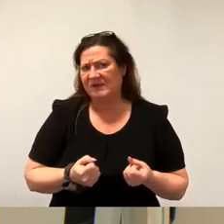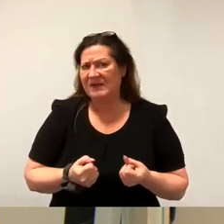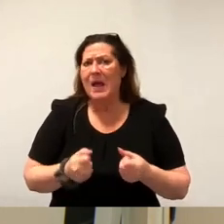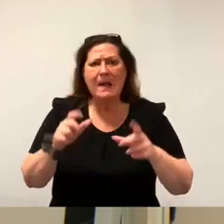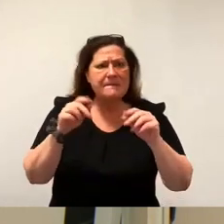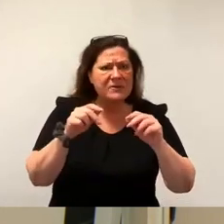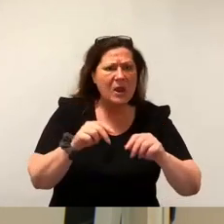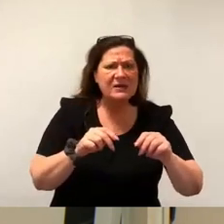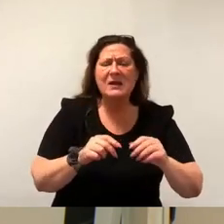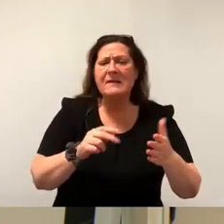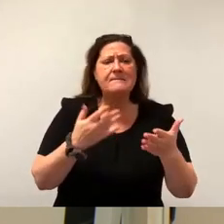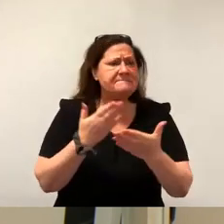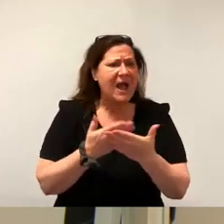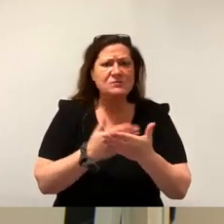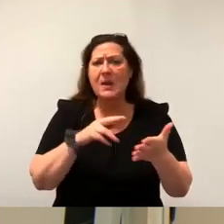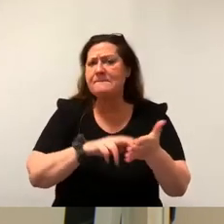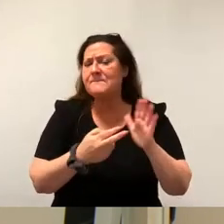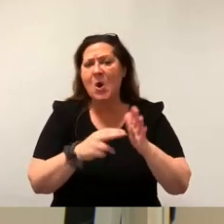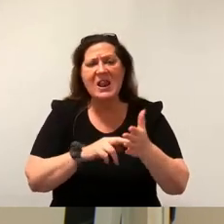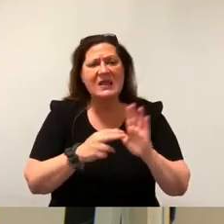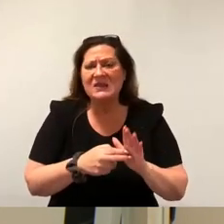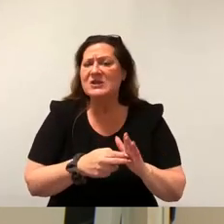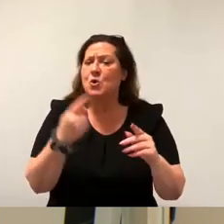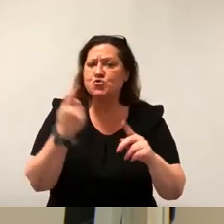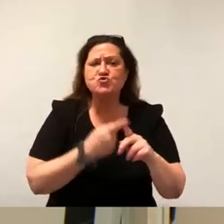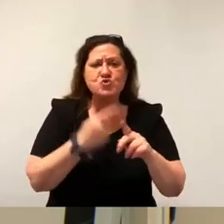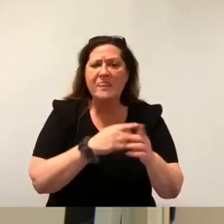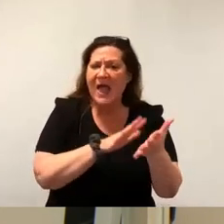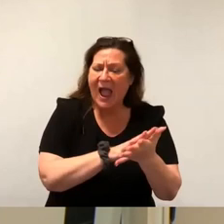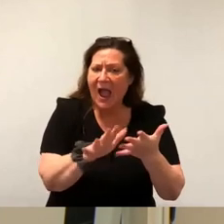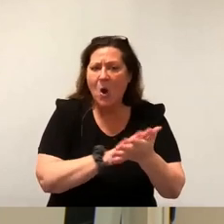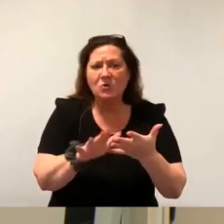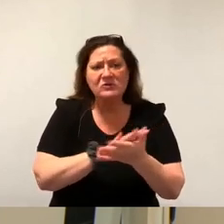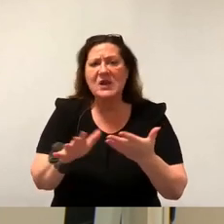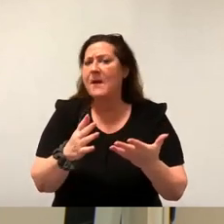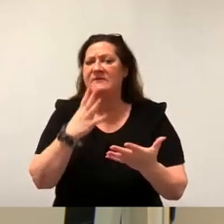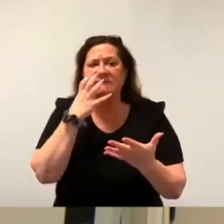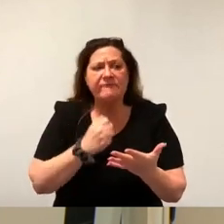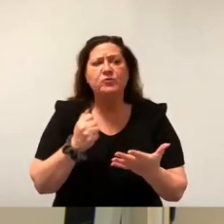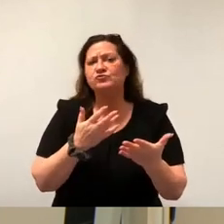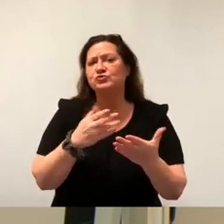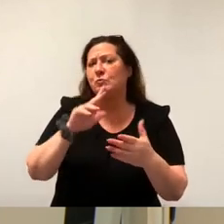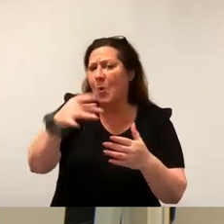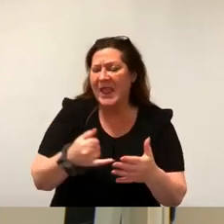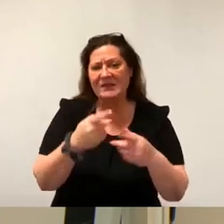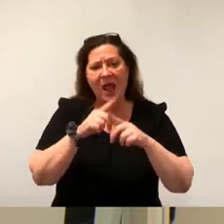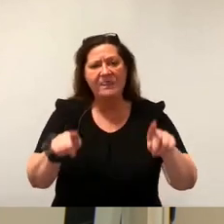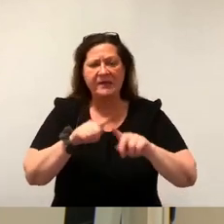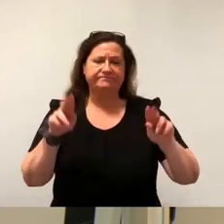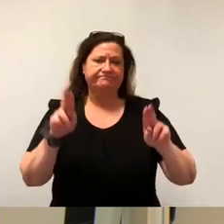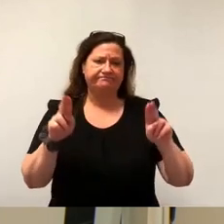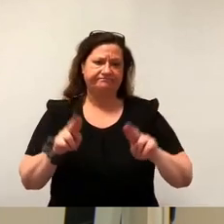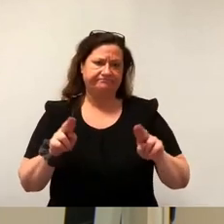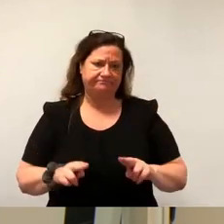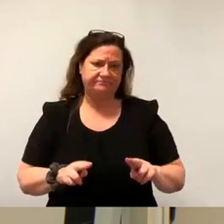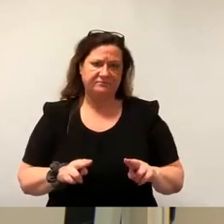politisch gewollte Sonderausgaben und Wünsche im Zuge der kommenden Haushaltgespräche immer geringer. Das muss jedem hier